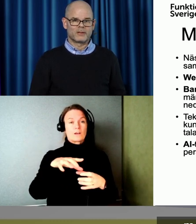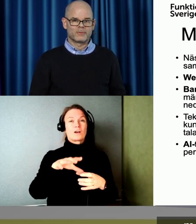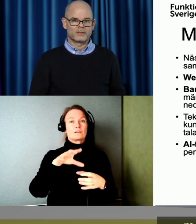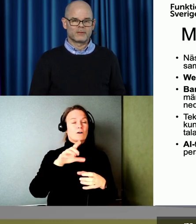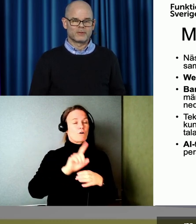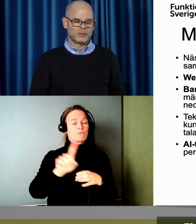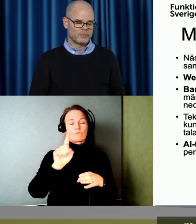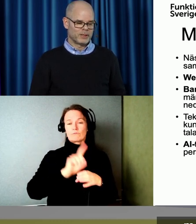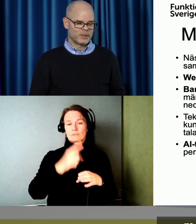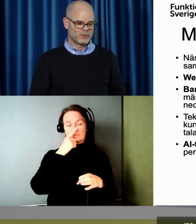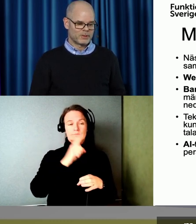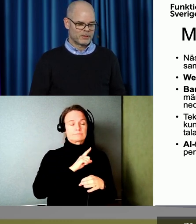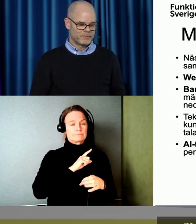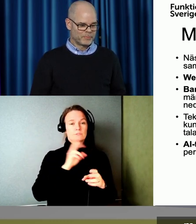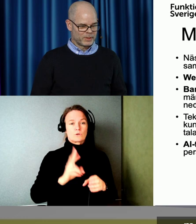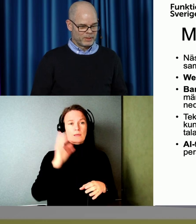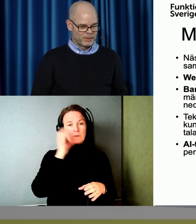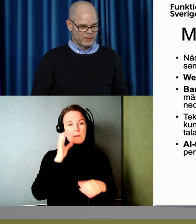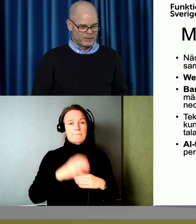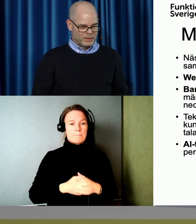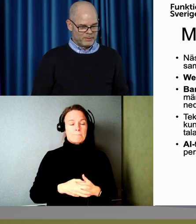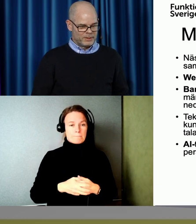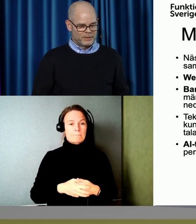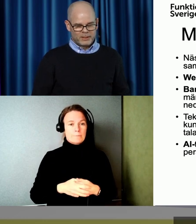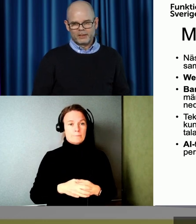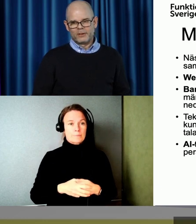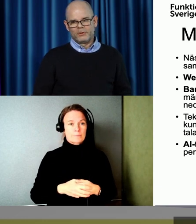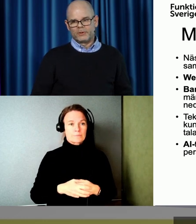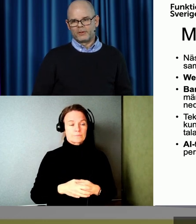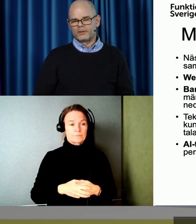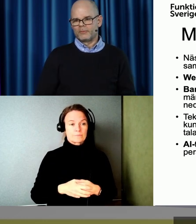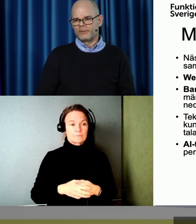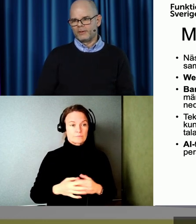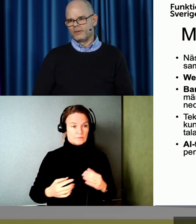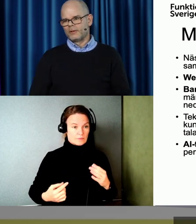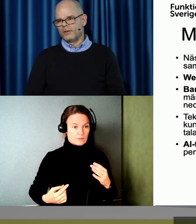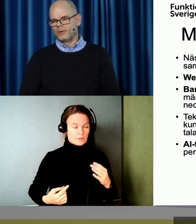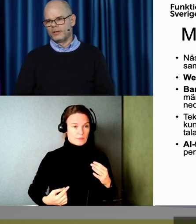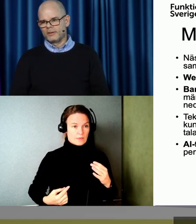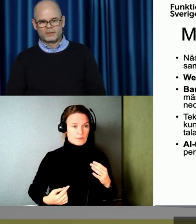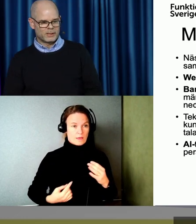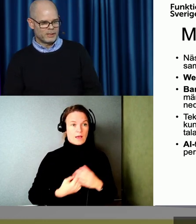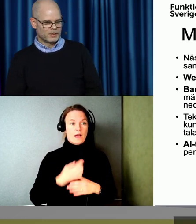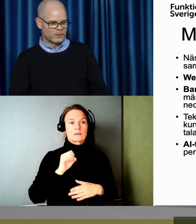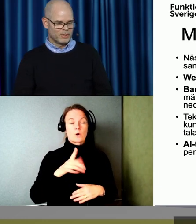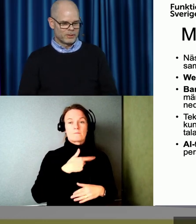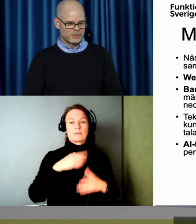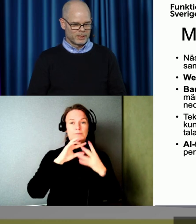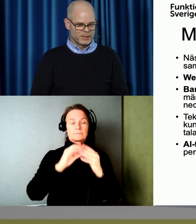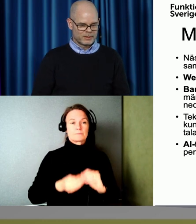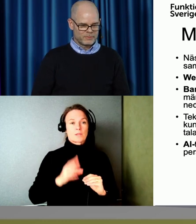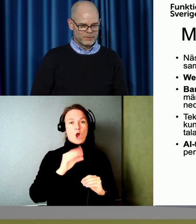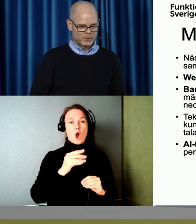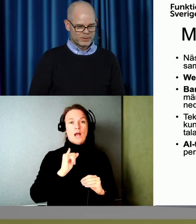mycket. De här problemen och det handlar överhuvudtaget om när vi gör AI-teknik. AI